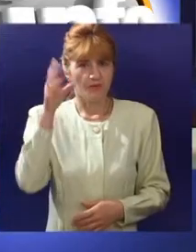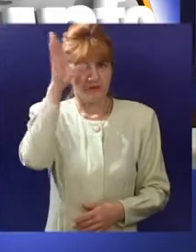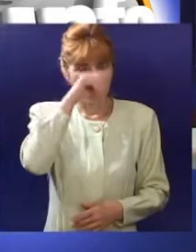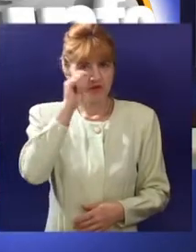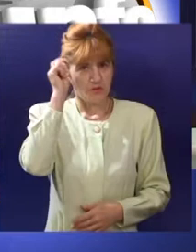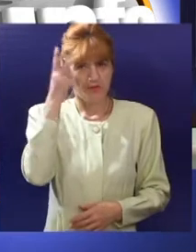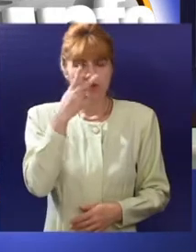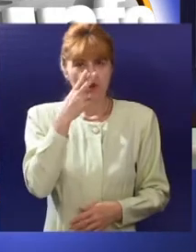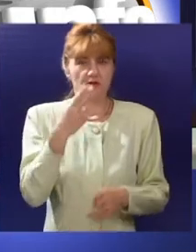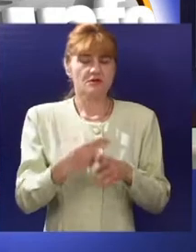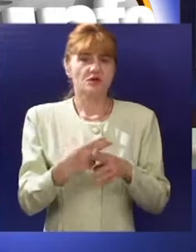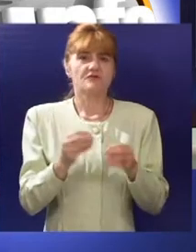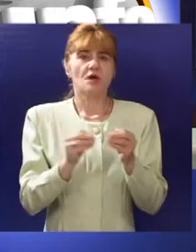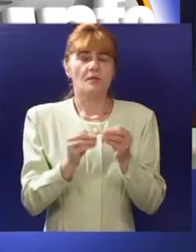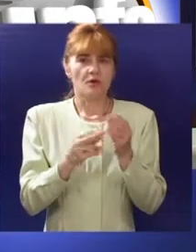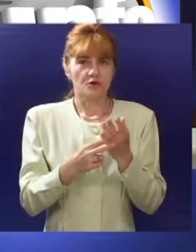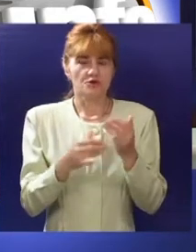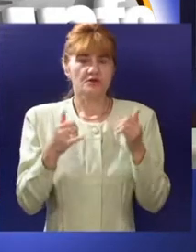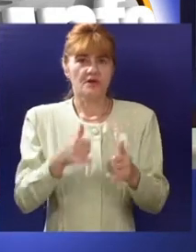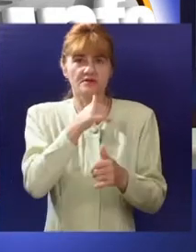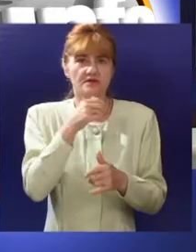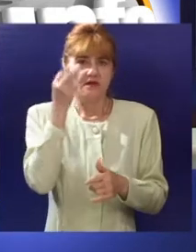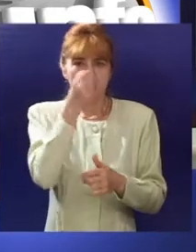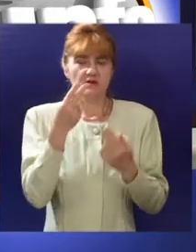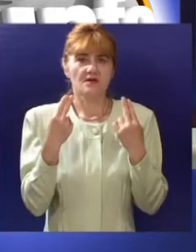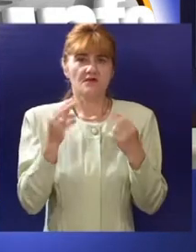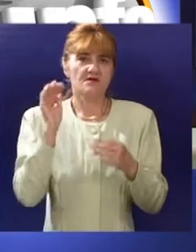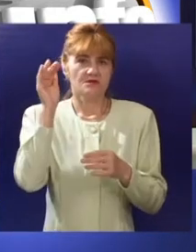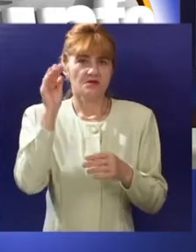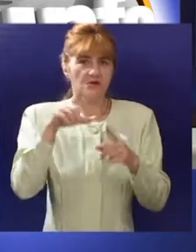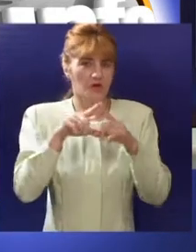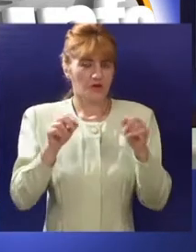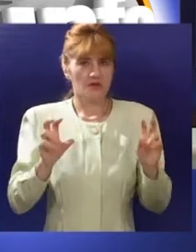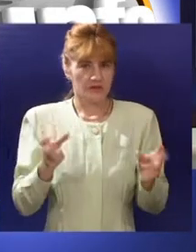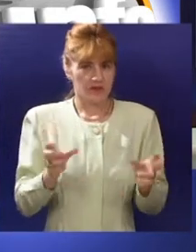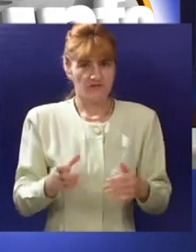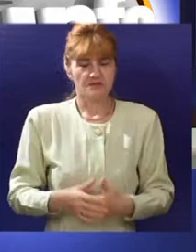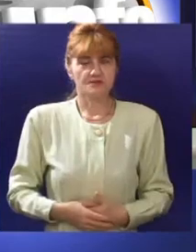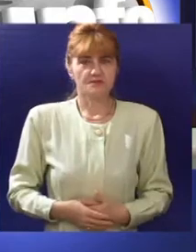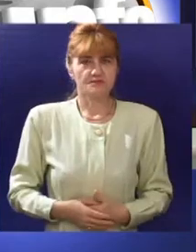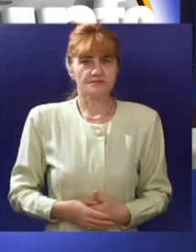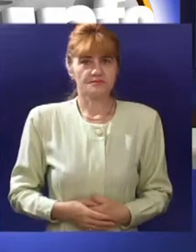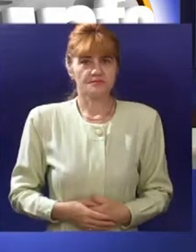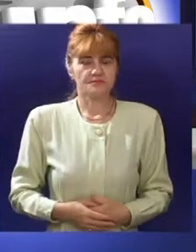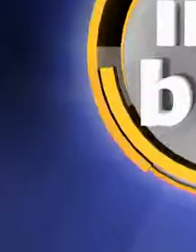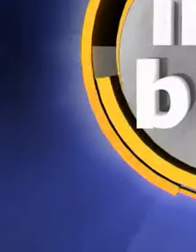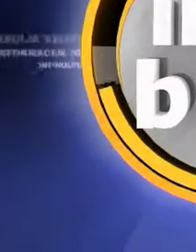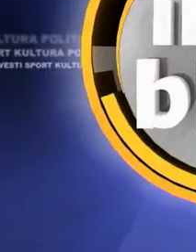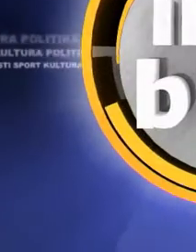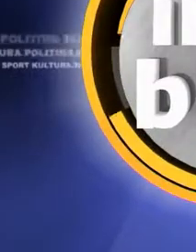Dobro jače, poštovani gledalci, ja sam Boris Šuman, na Vi pratite nedeljni pregled najvažnijih vesti u Eko Televizije.